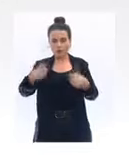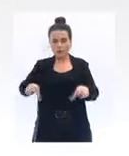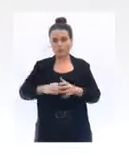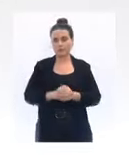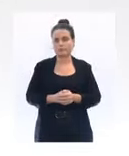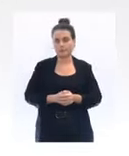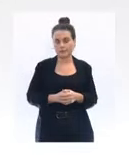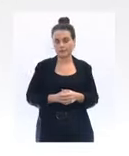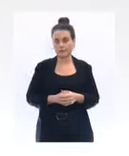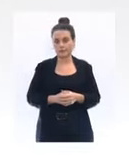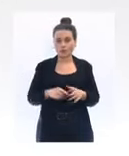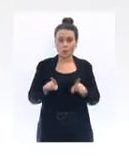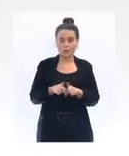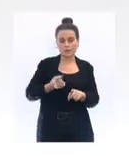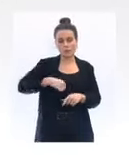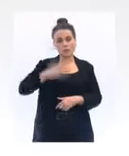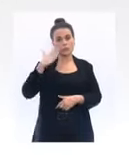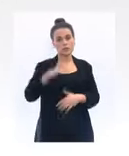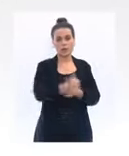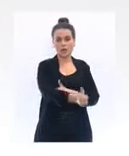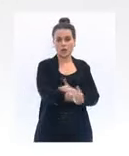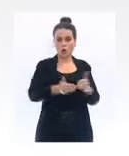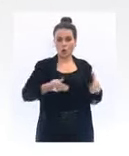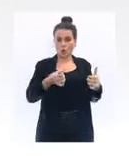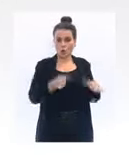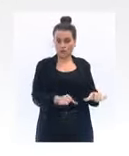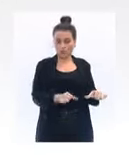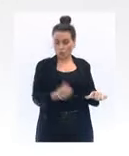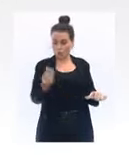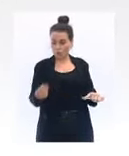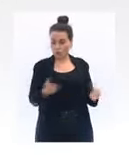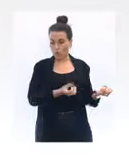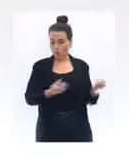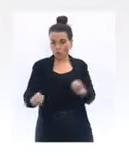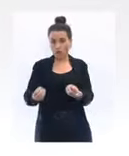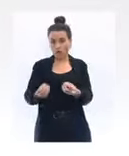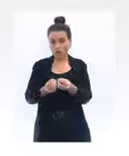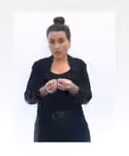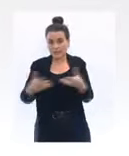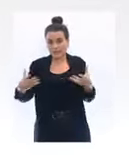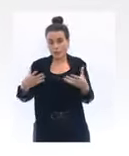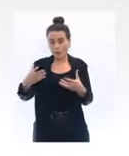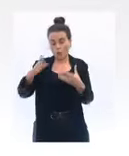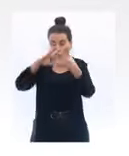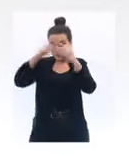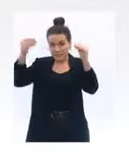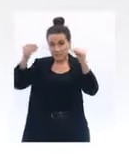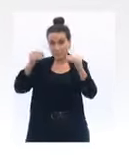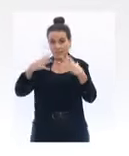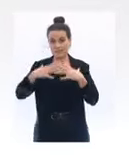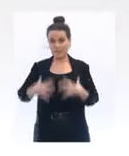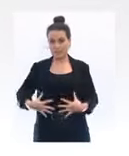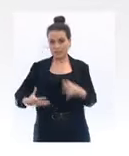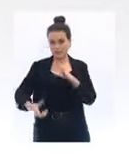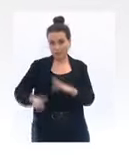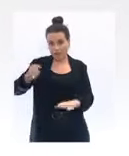nous savons aussi que le confinement peut avoir pour les enfants des conséquences sur leur développement psychique, sur leur développement physique et même sur leur